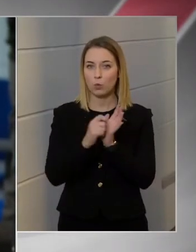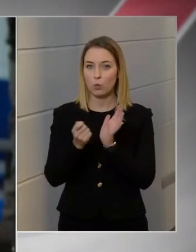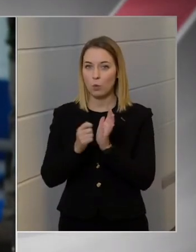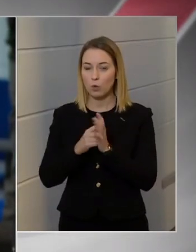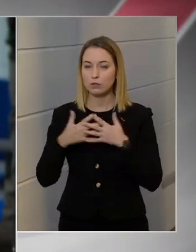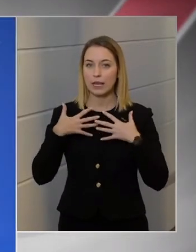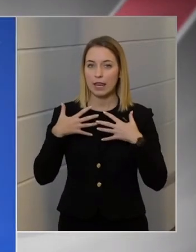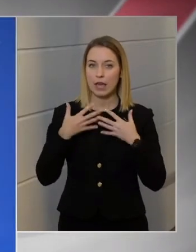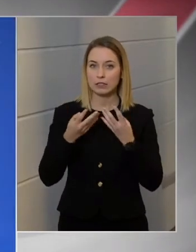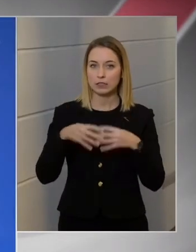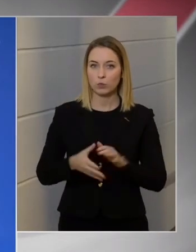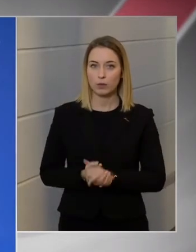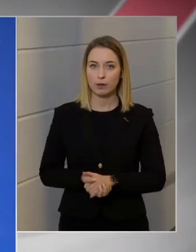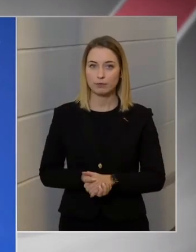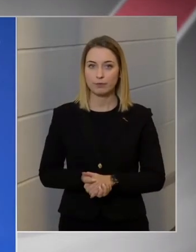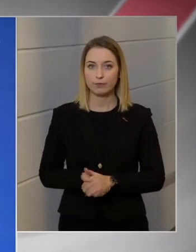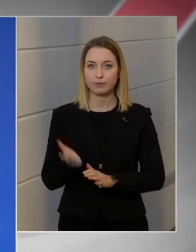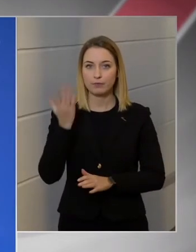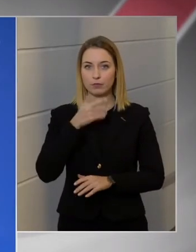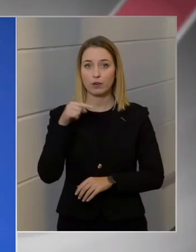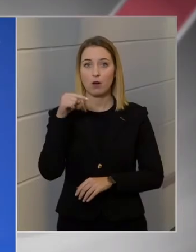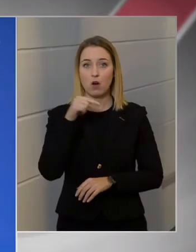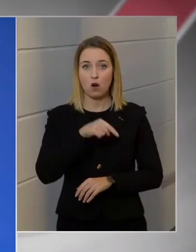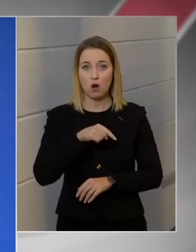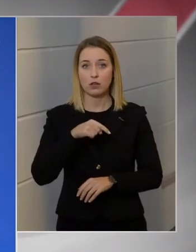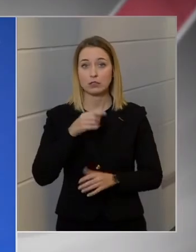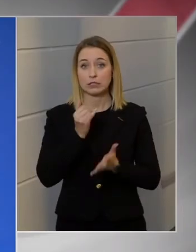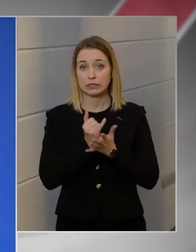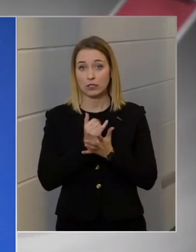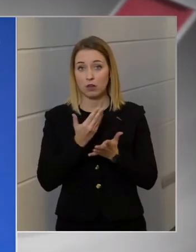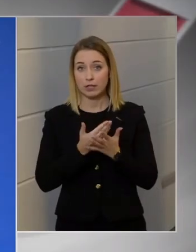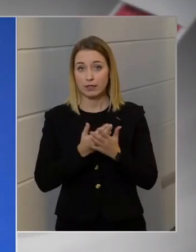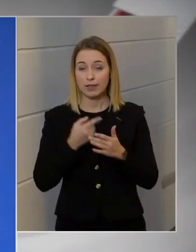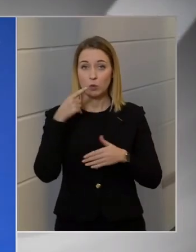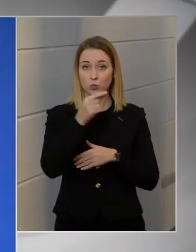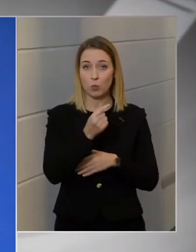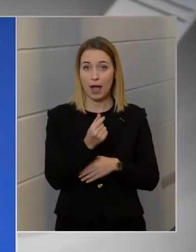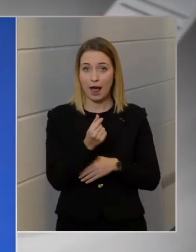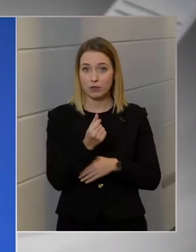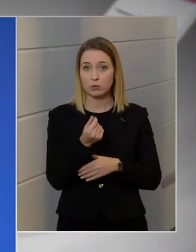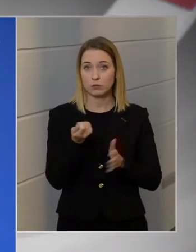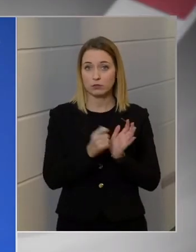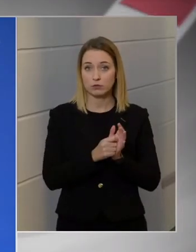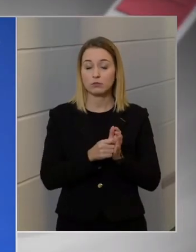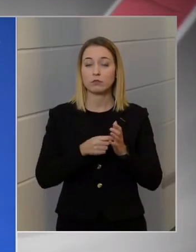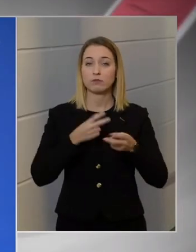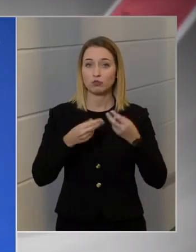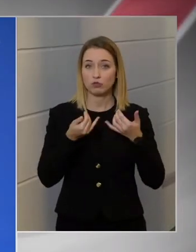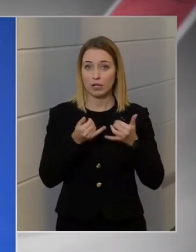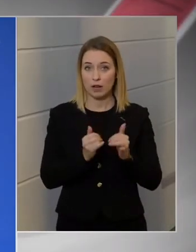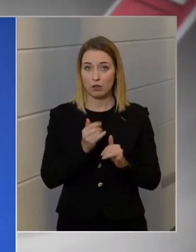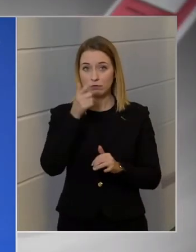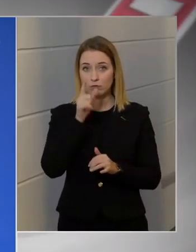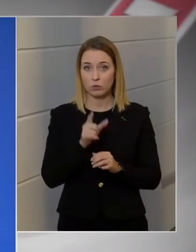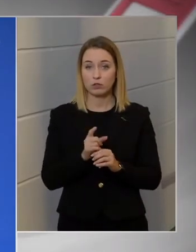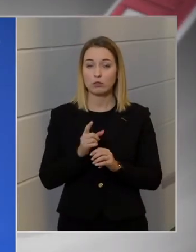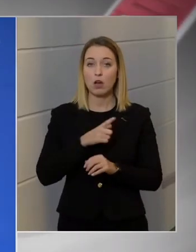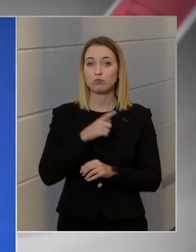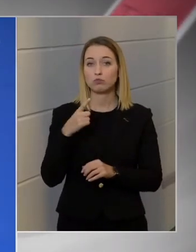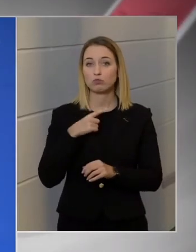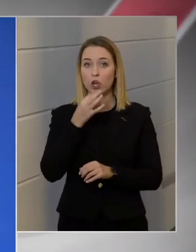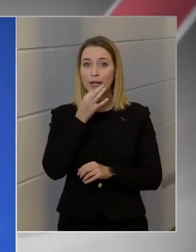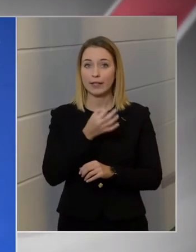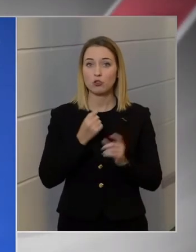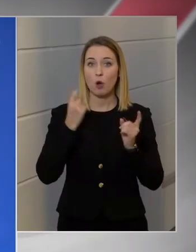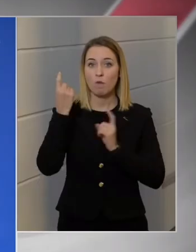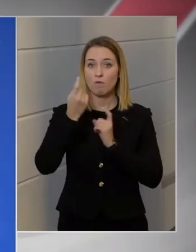lélegeztetőgépeket? Ha az az állítás igaz lenne, hogy túlárazottan vettük, akkor indulna a vizsgálat, csak kérdés,